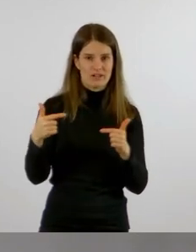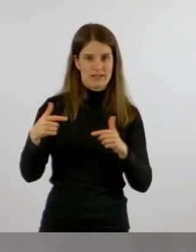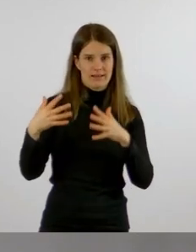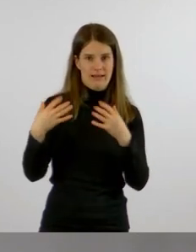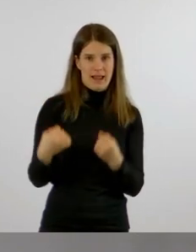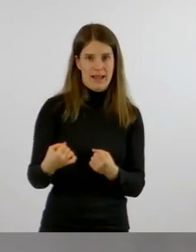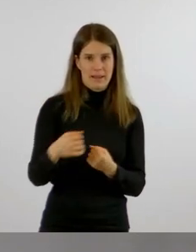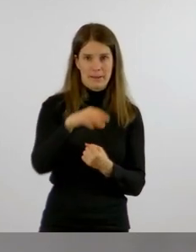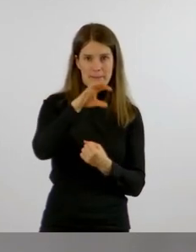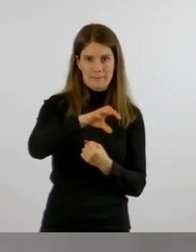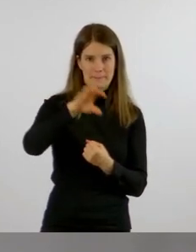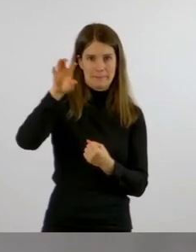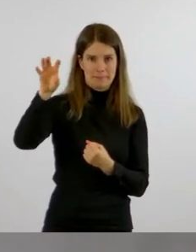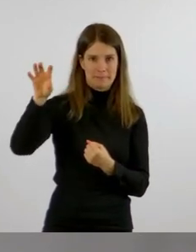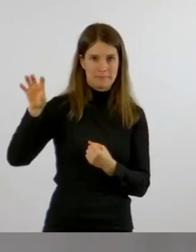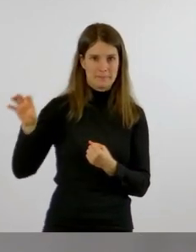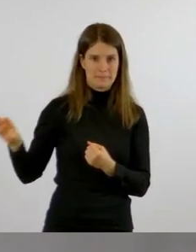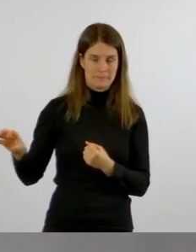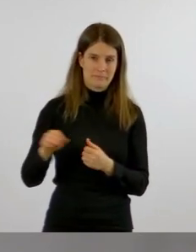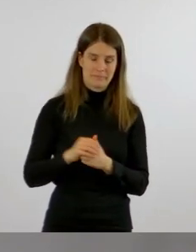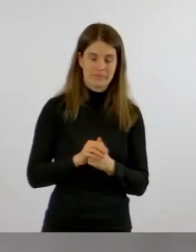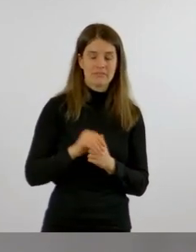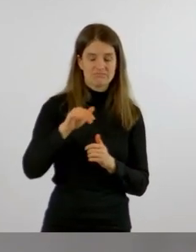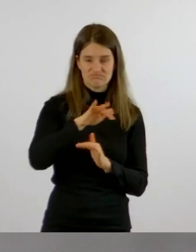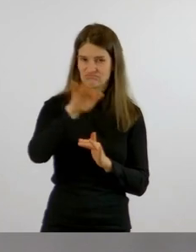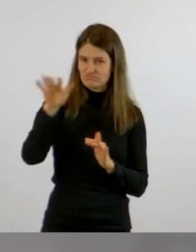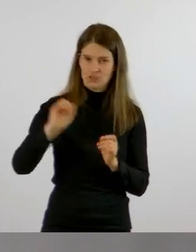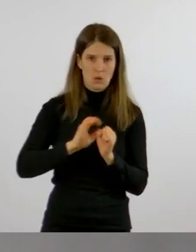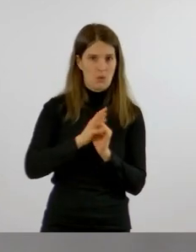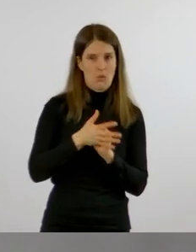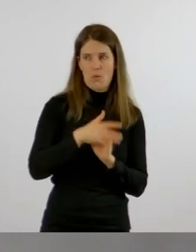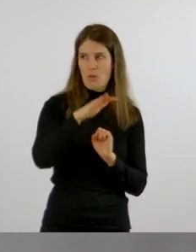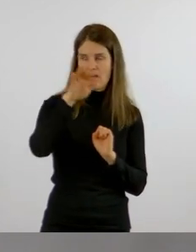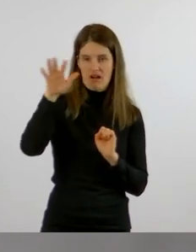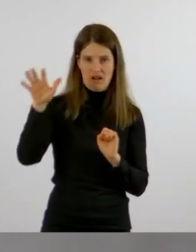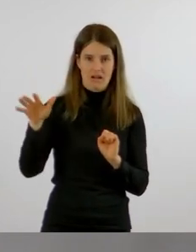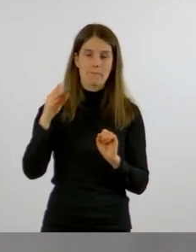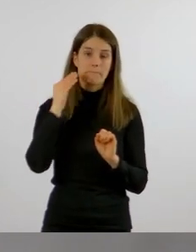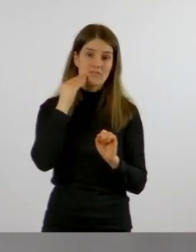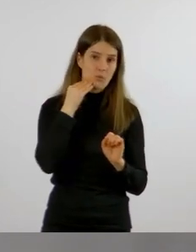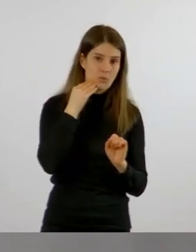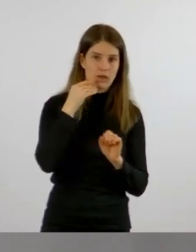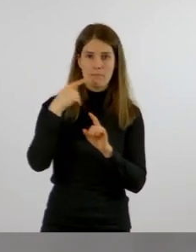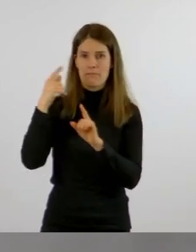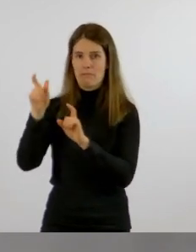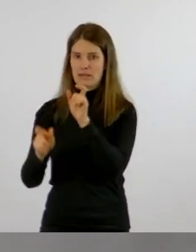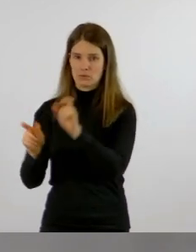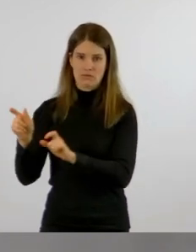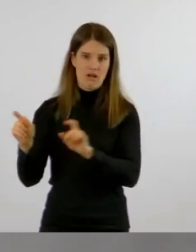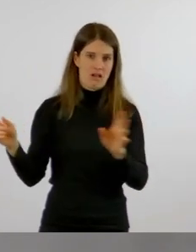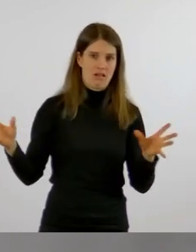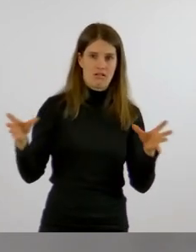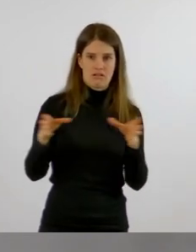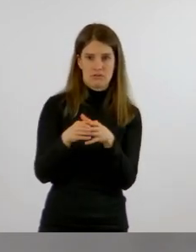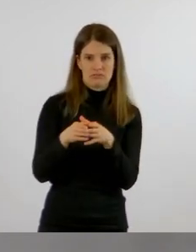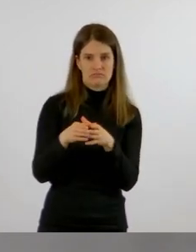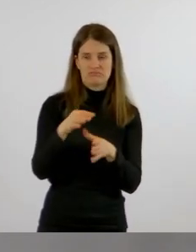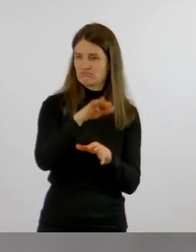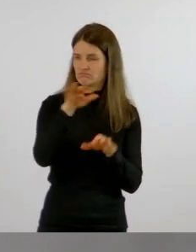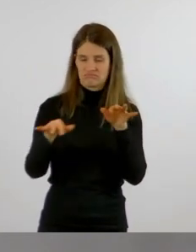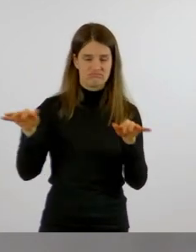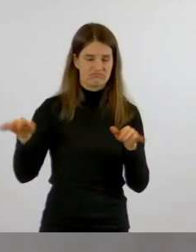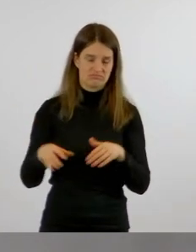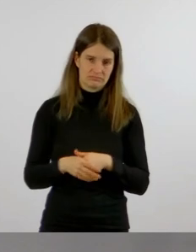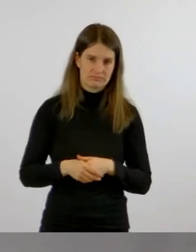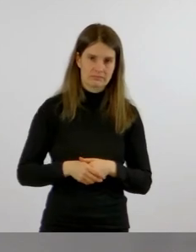Covid-19-Infektionen beziehungsweise Erkrankungen bei Bewohnern und Personal haben. Das